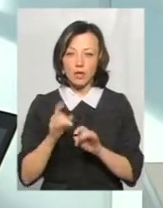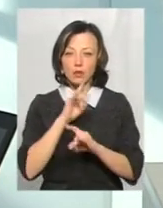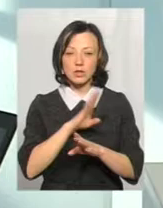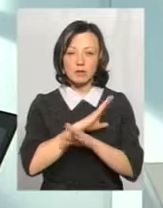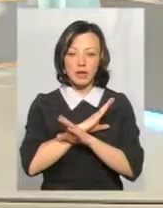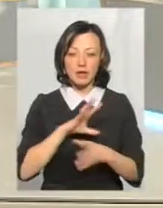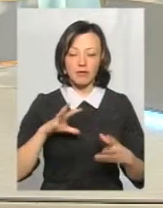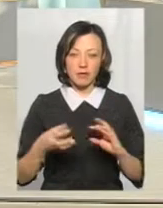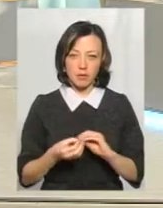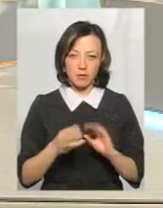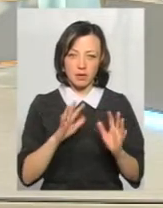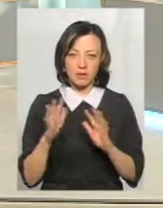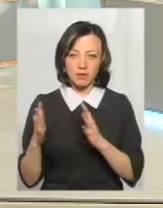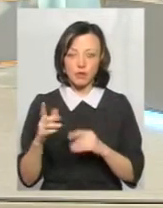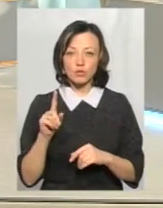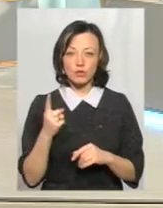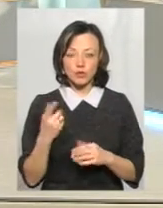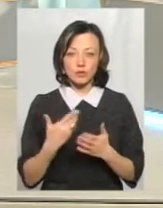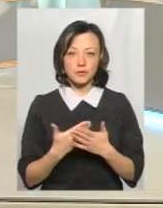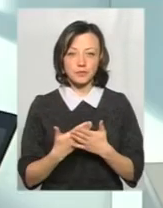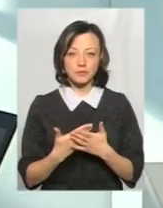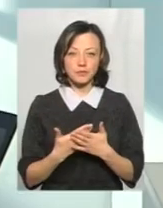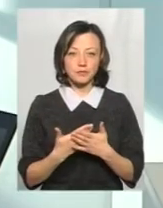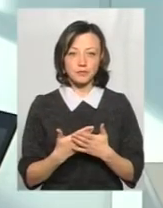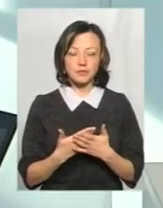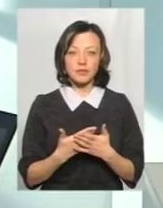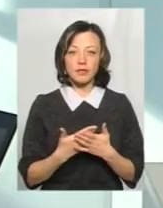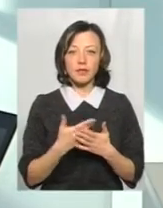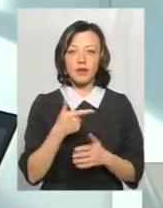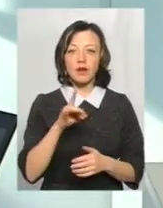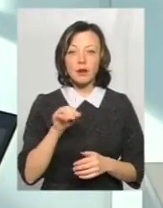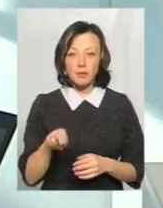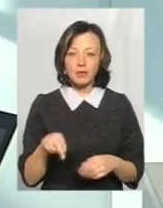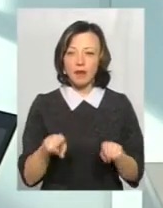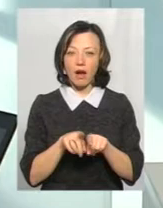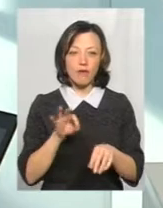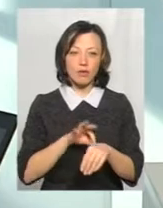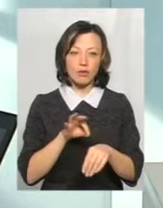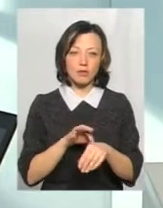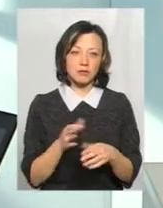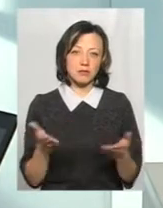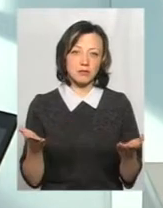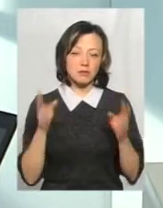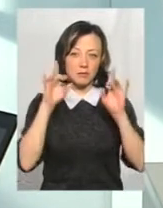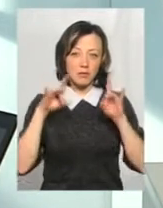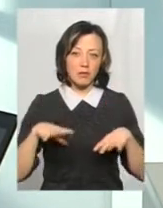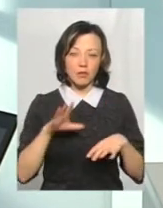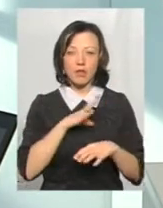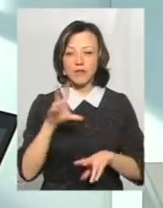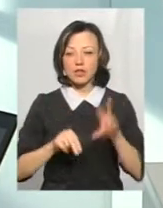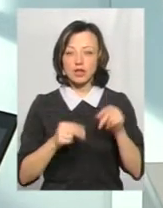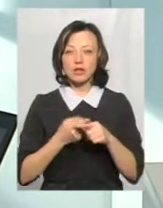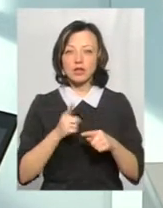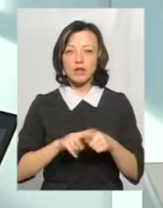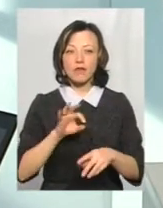смертельних випадків. Тому що, ось, знаєте, грип, така хвороба, вона не перебачувана. Ми вже вважали,